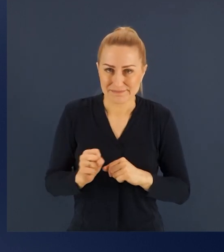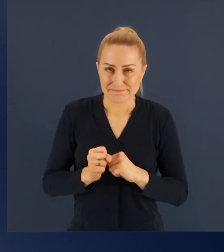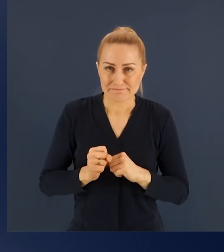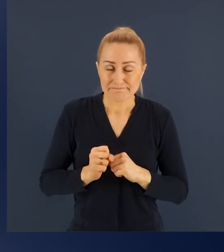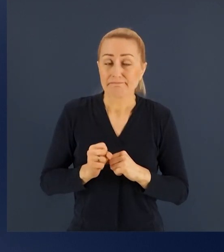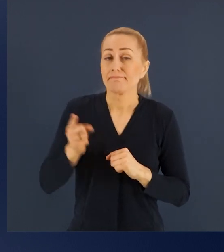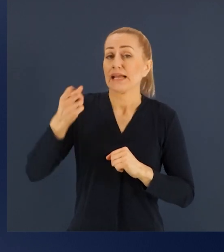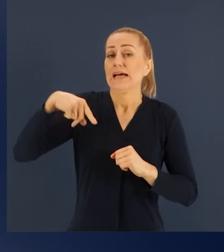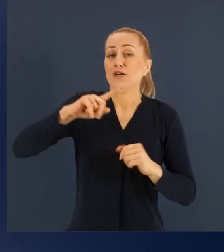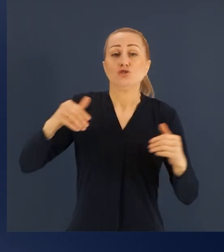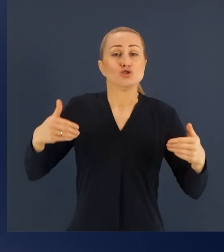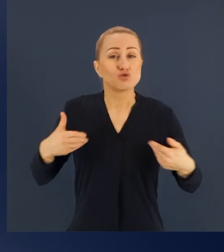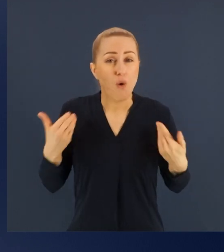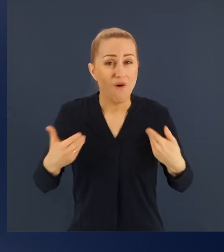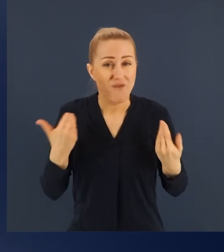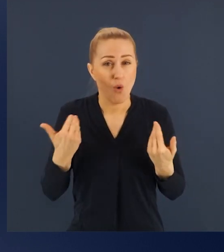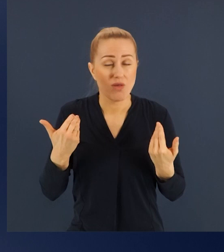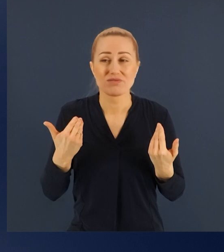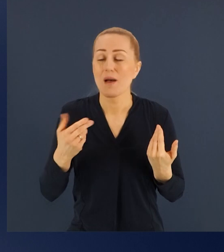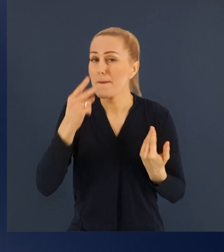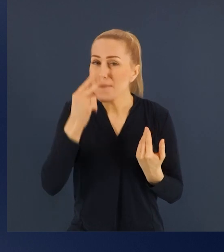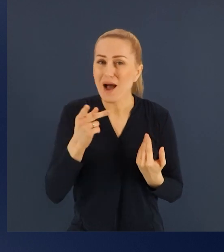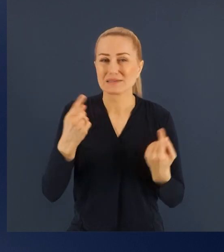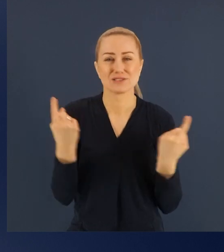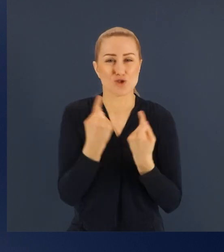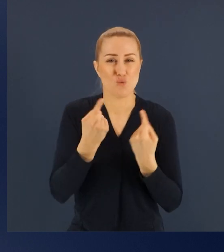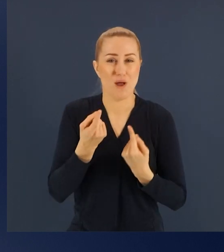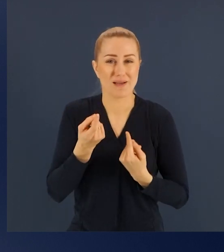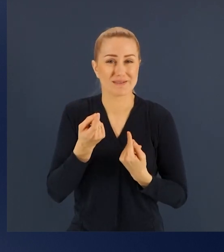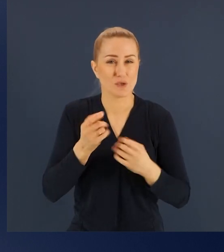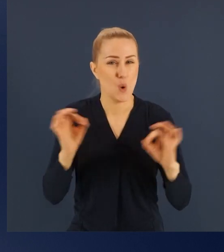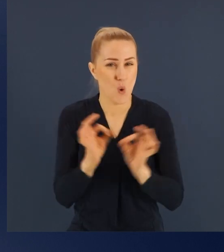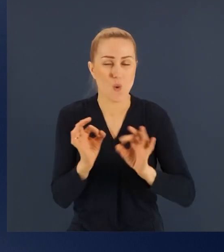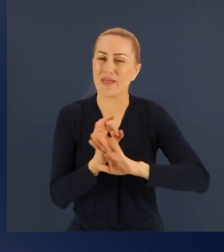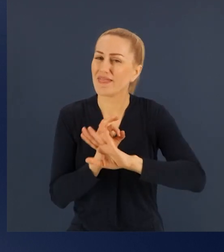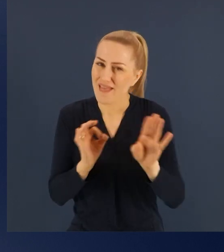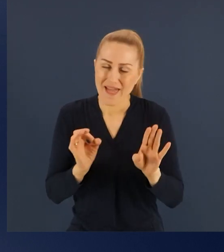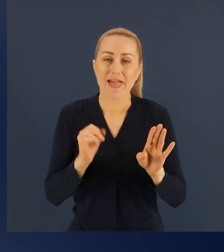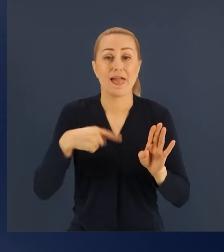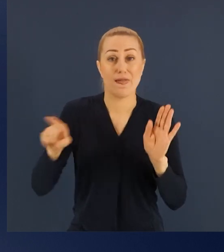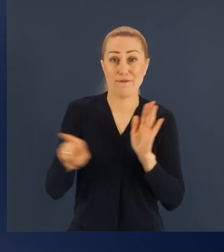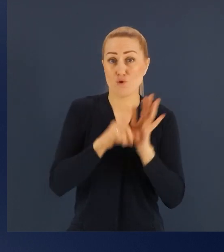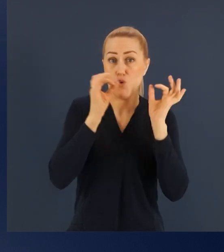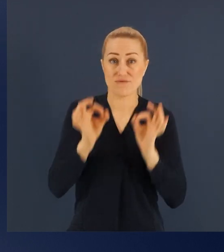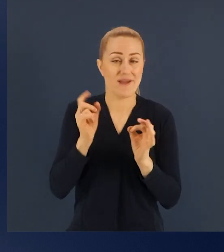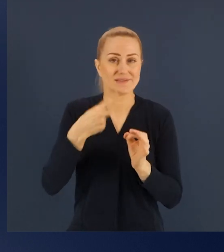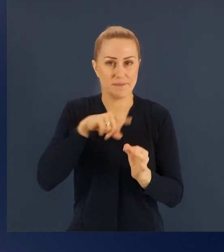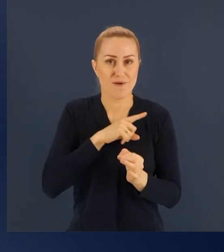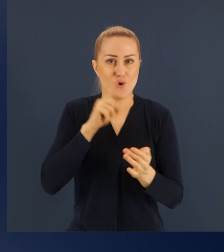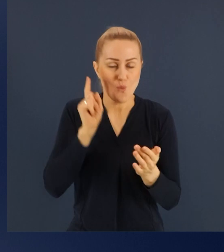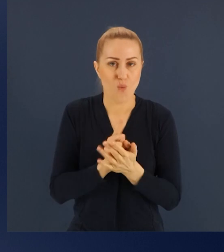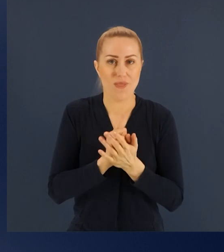Udało nam się, jak do tej pory, nie ulec, jak niektórzy mówią, trwającej już trzeciej